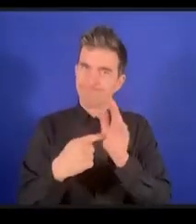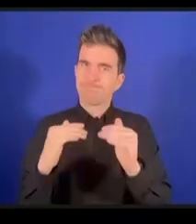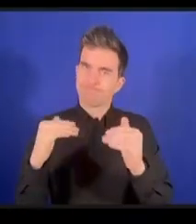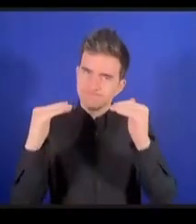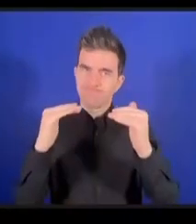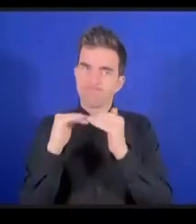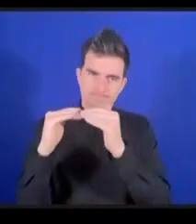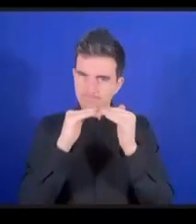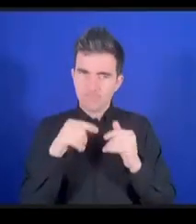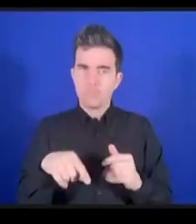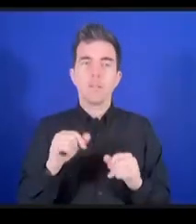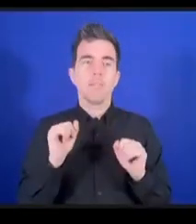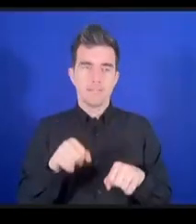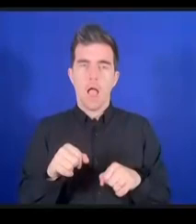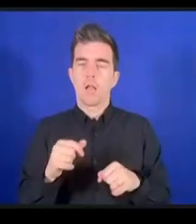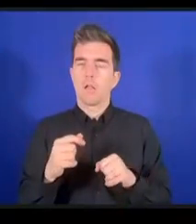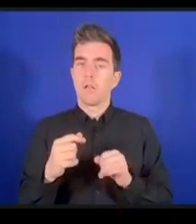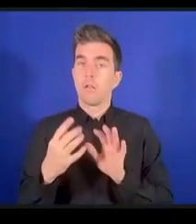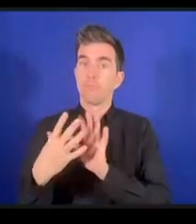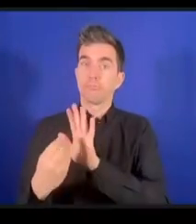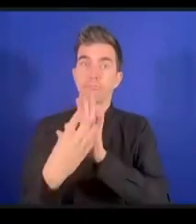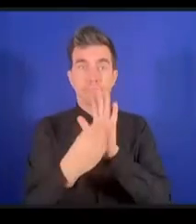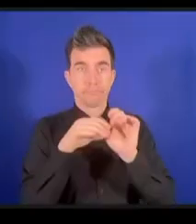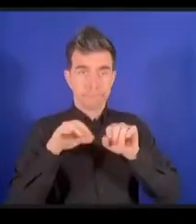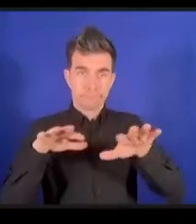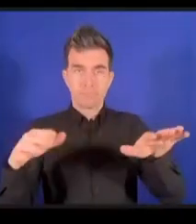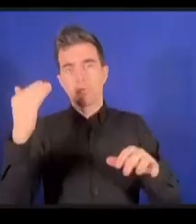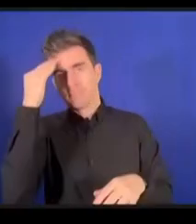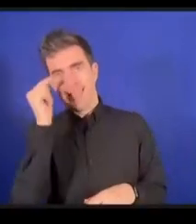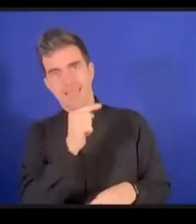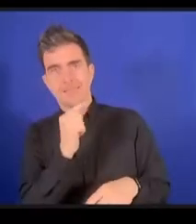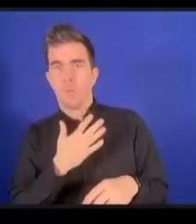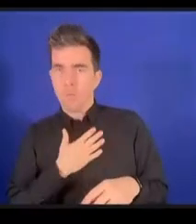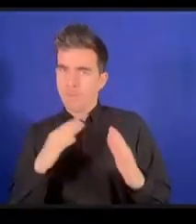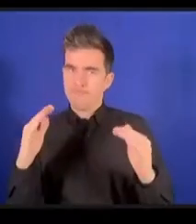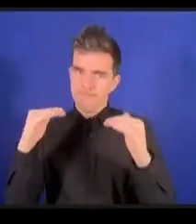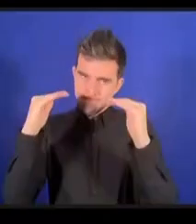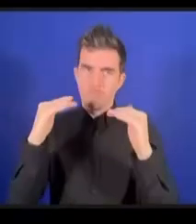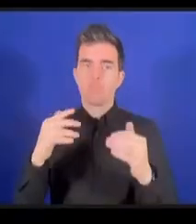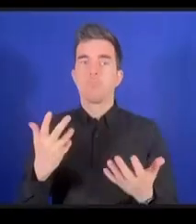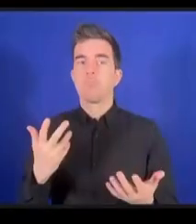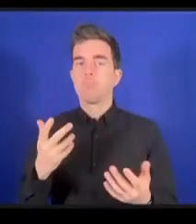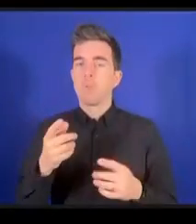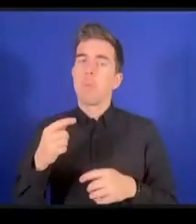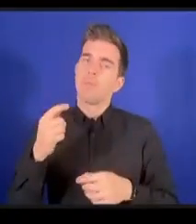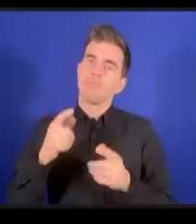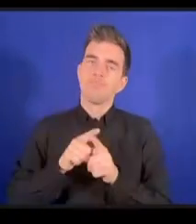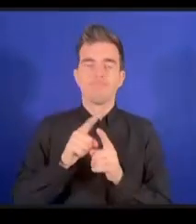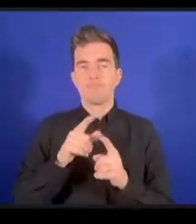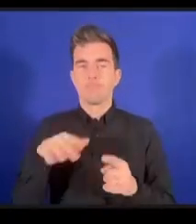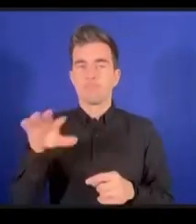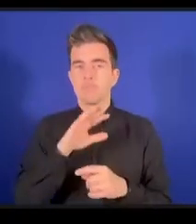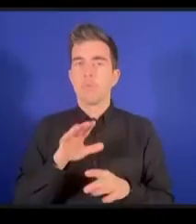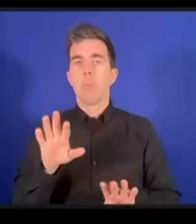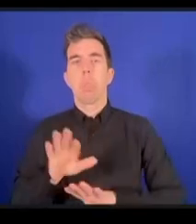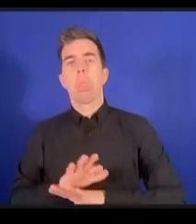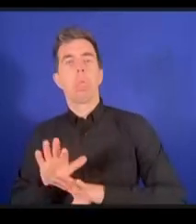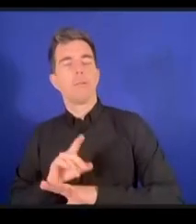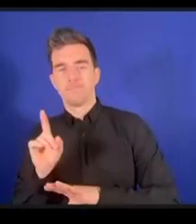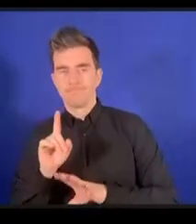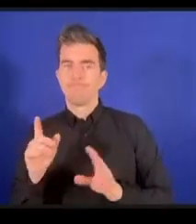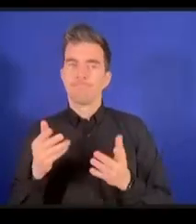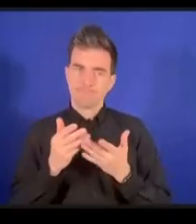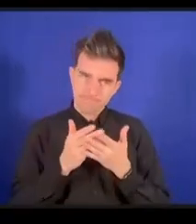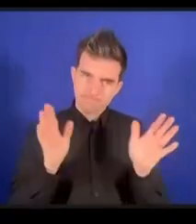gens pour contribuer à un certain degré de transparence d'interopérabilité de